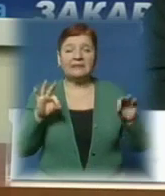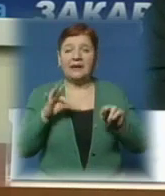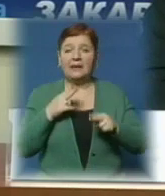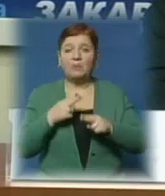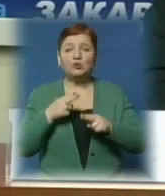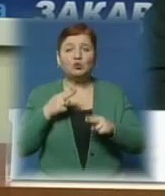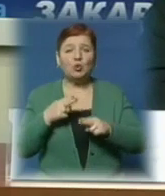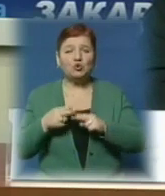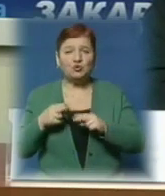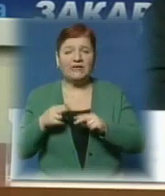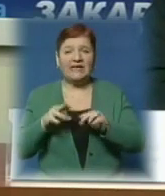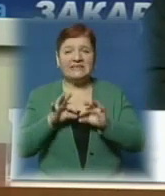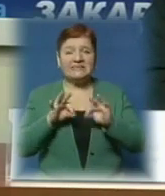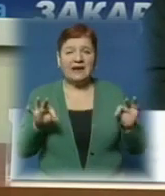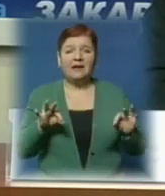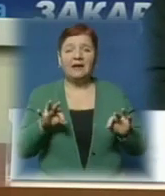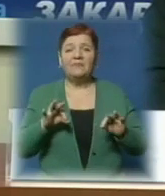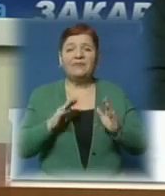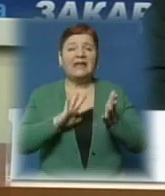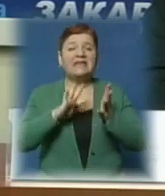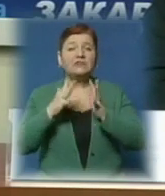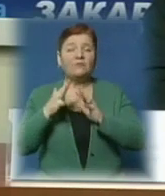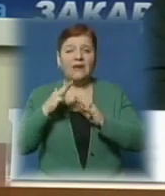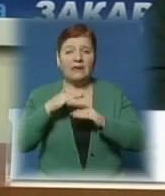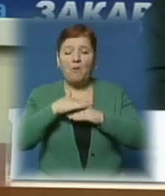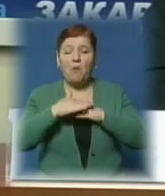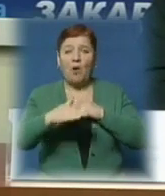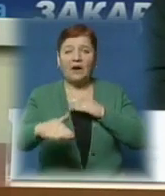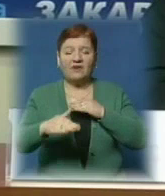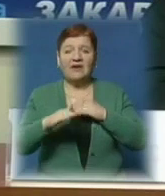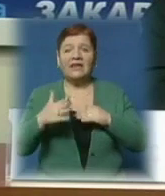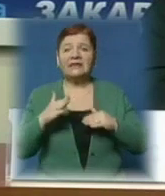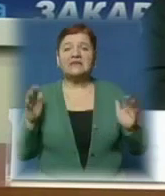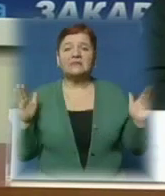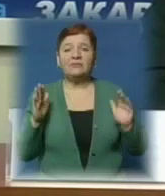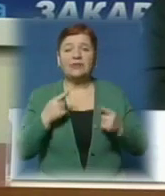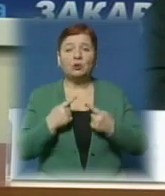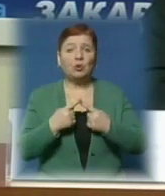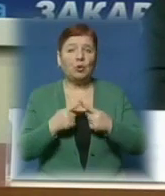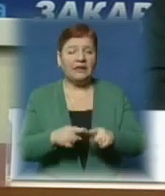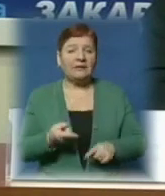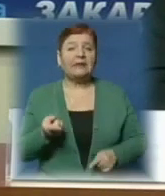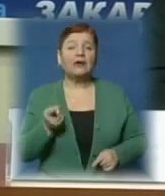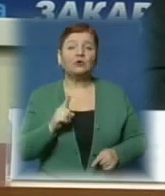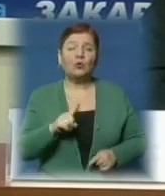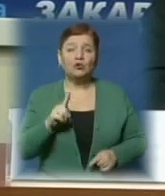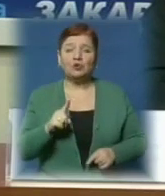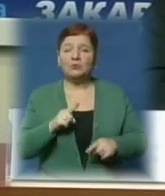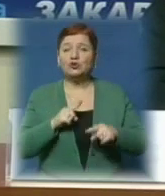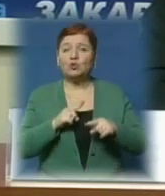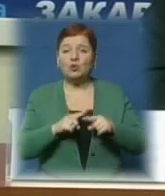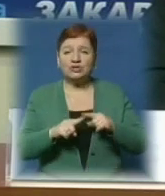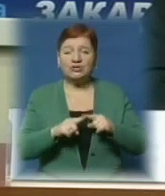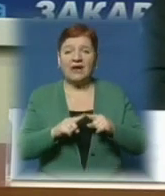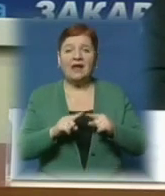лісовий покрив, де зберігаються всі природозберігаючі технології для того, щоб швидше проходило